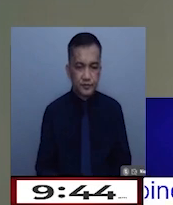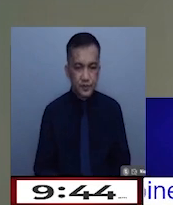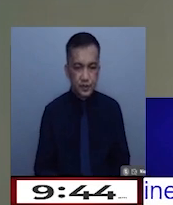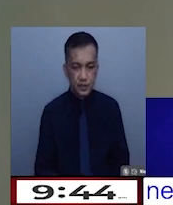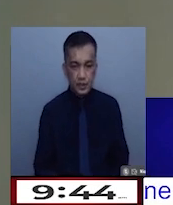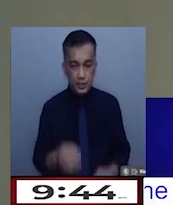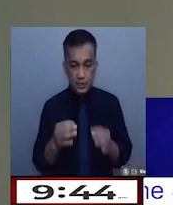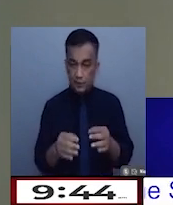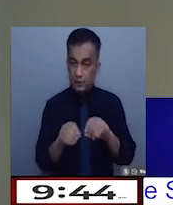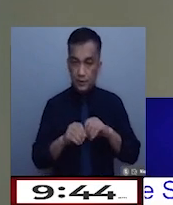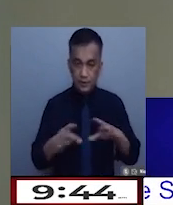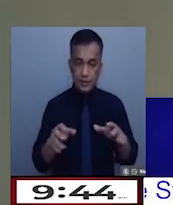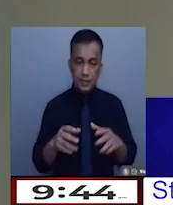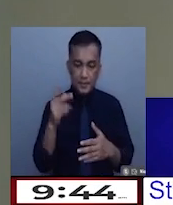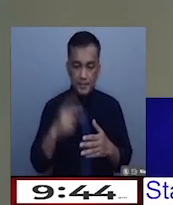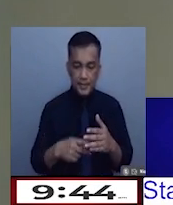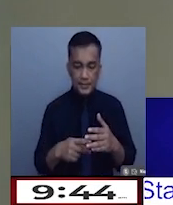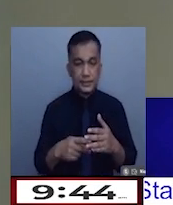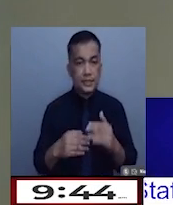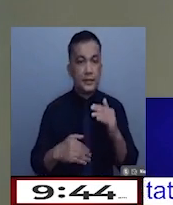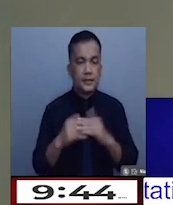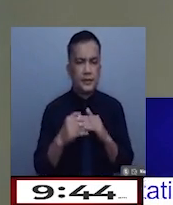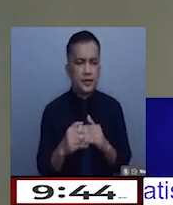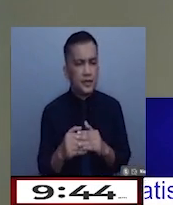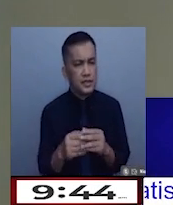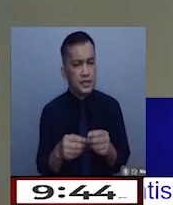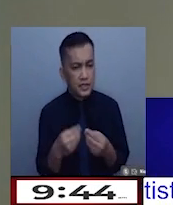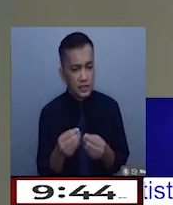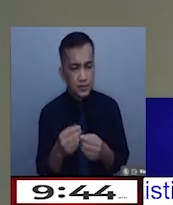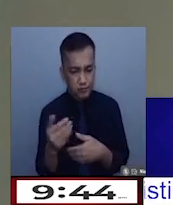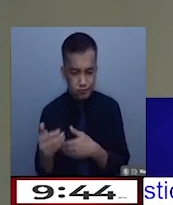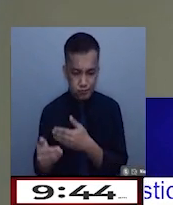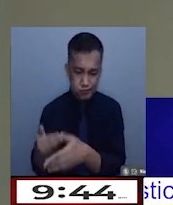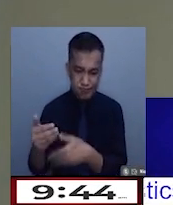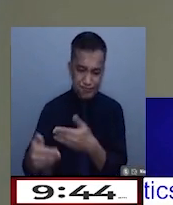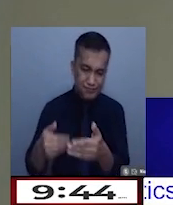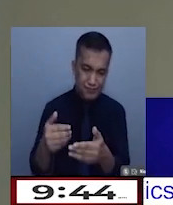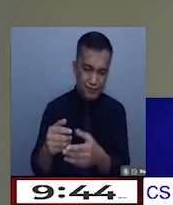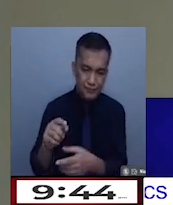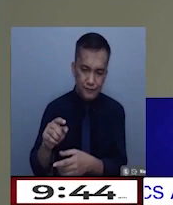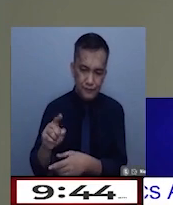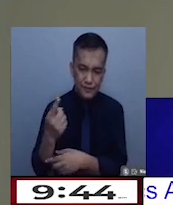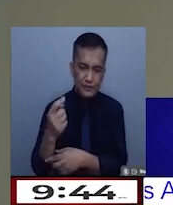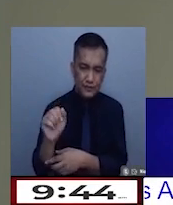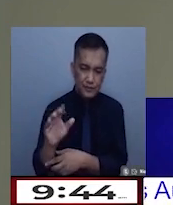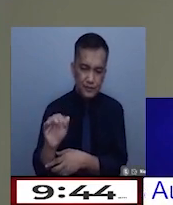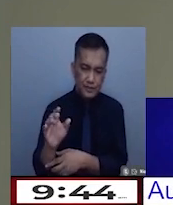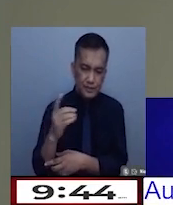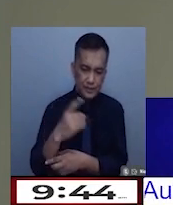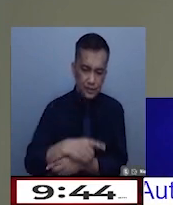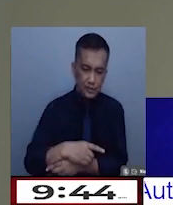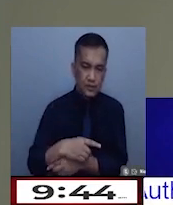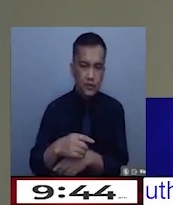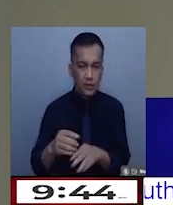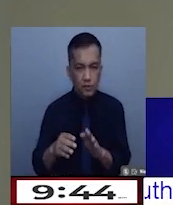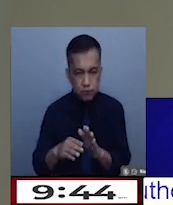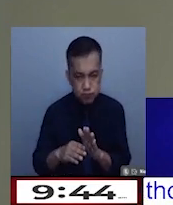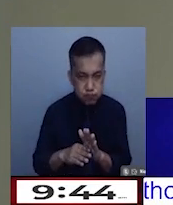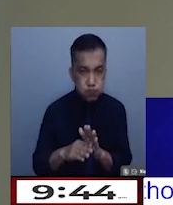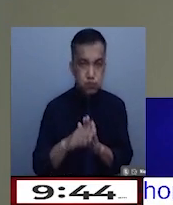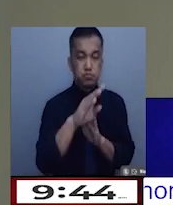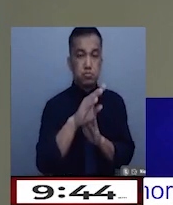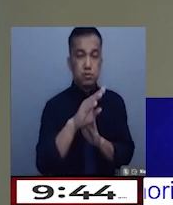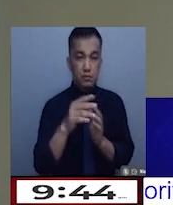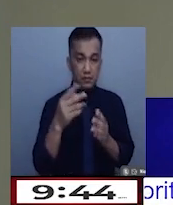in-implement ang price cap, provided the trend on the first 15 days, baka tumaas pa po ba ang